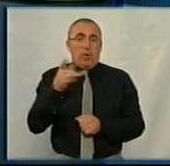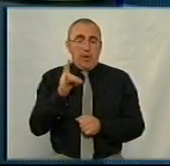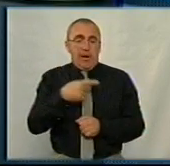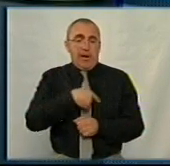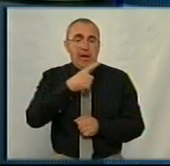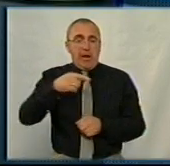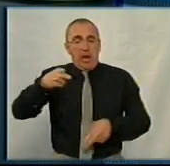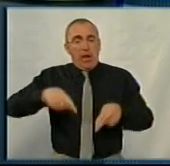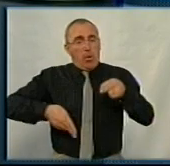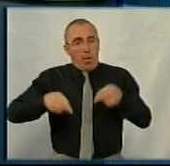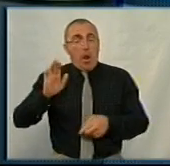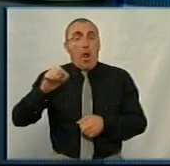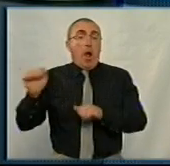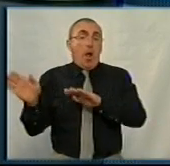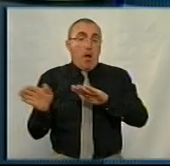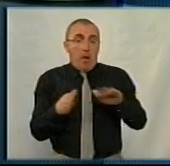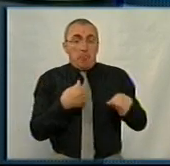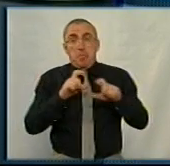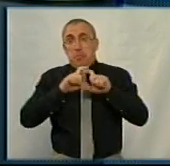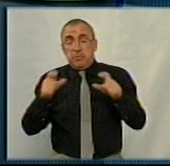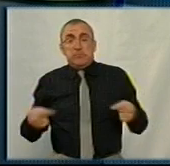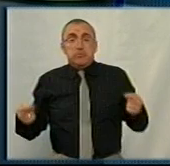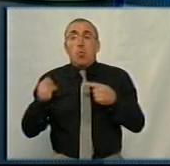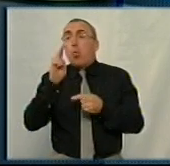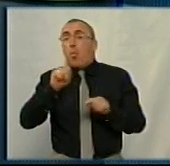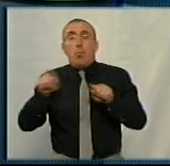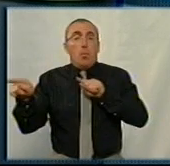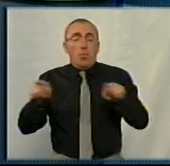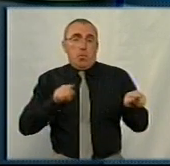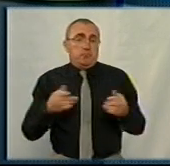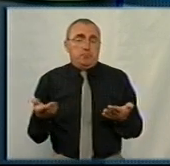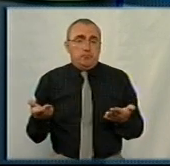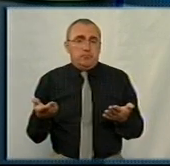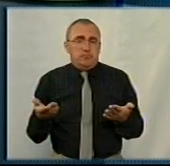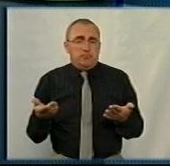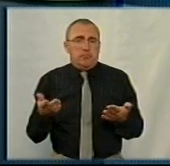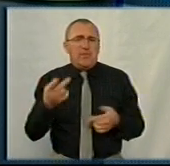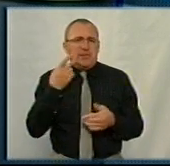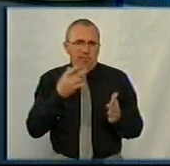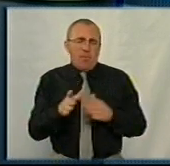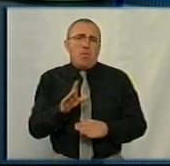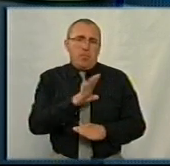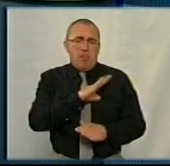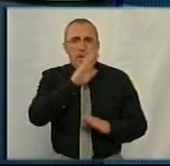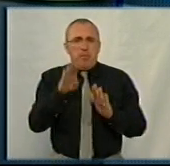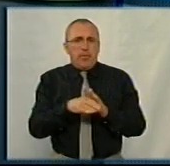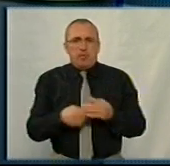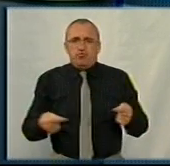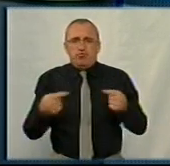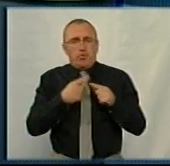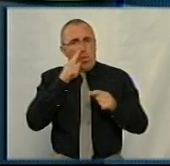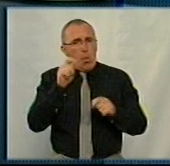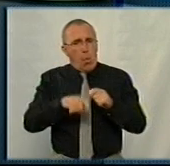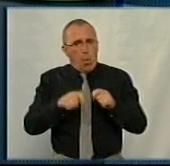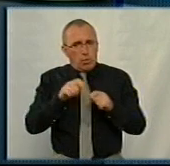кардіохірургію, а потім ці два заклади з'ясовуватимуть, кому він… Ні, плутанину ніякої немає. Завжди було. Це під чітким контролем, оскільки